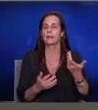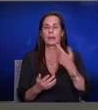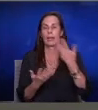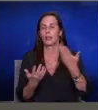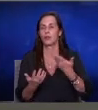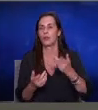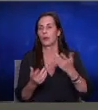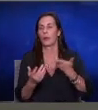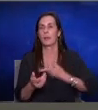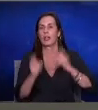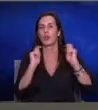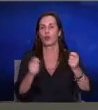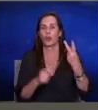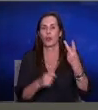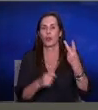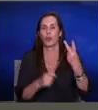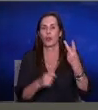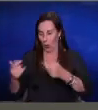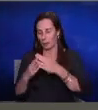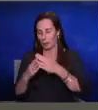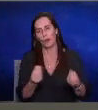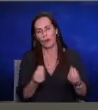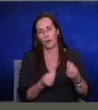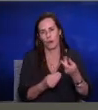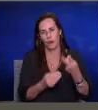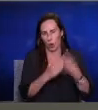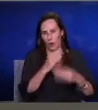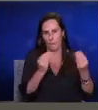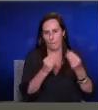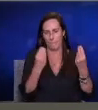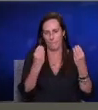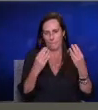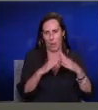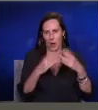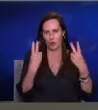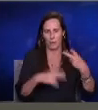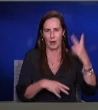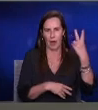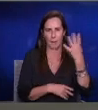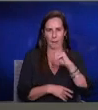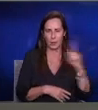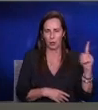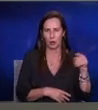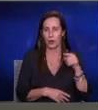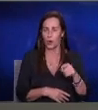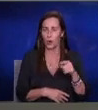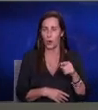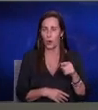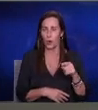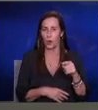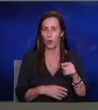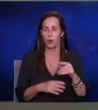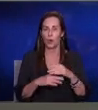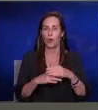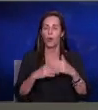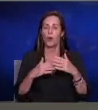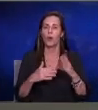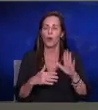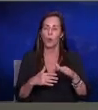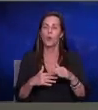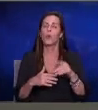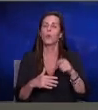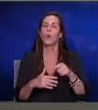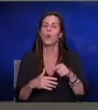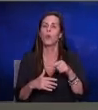אז הוא מוכר את הדירה שלו ומשדרג אותה לדירה של ארבעה מיליון שקלים הוא מגביר מאוד את הביקוש לדירות מגורים כי הוא הורחש